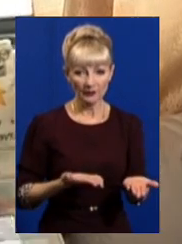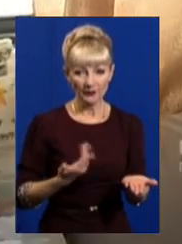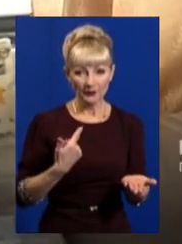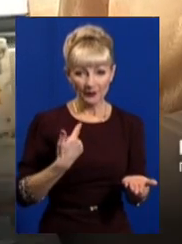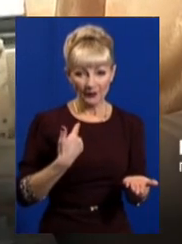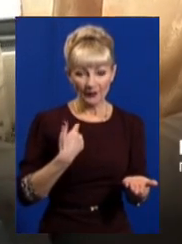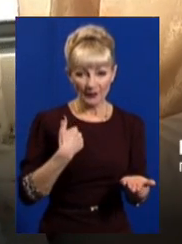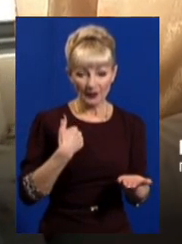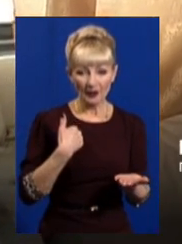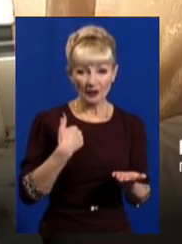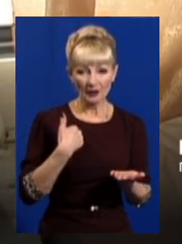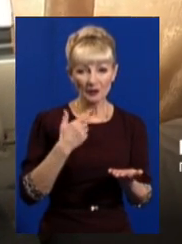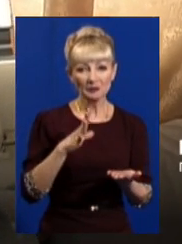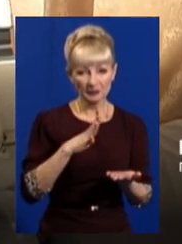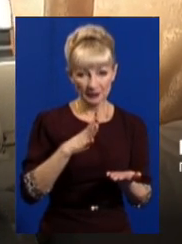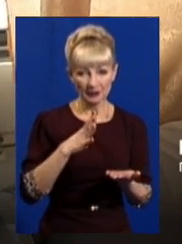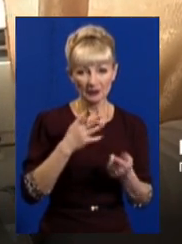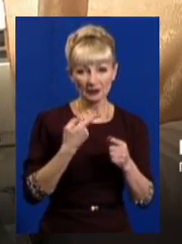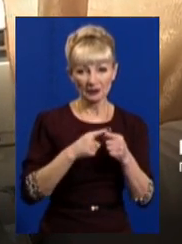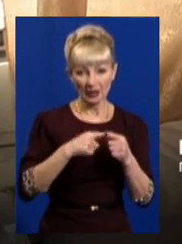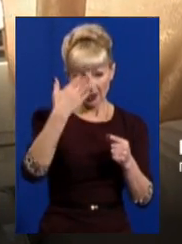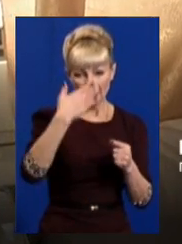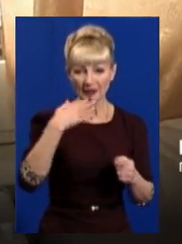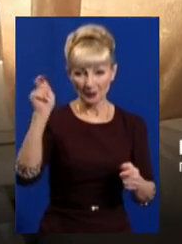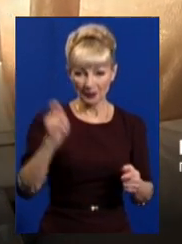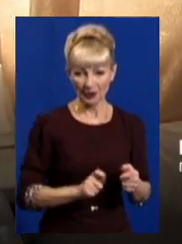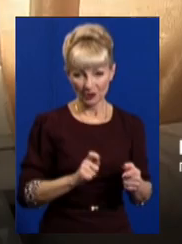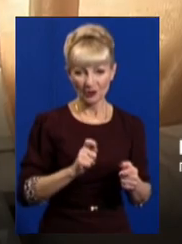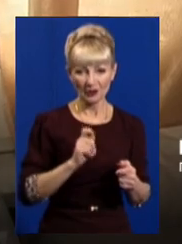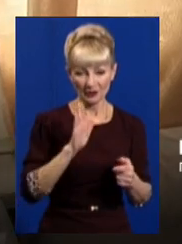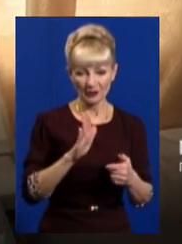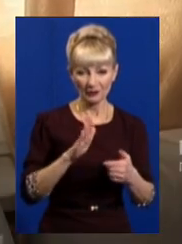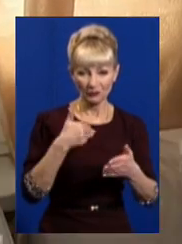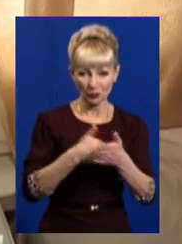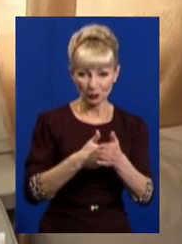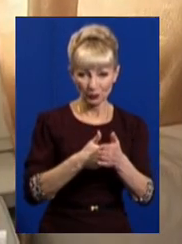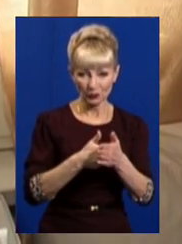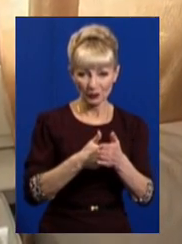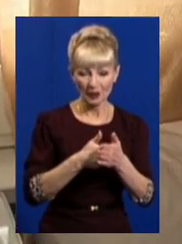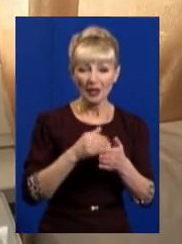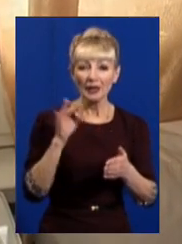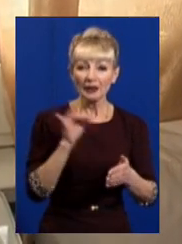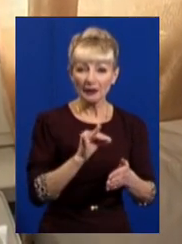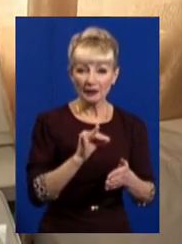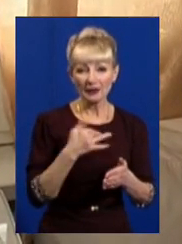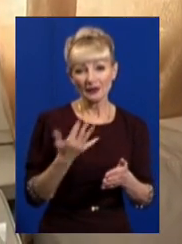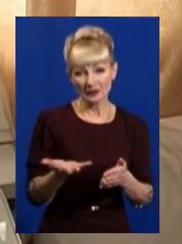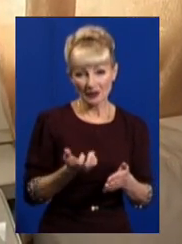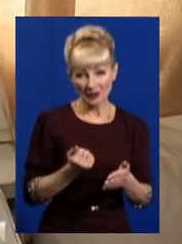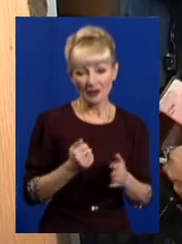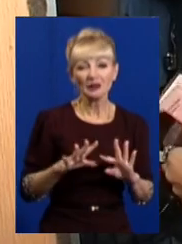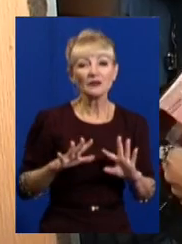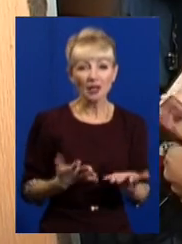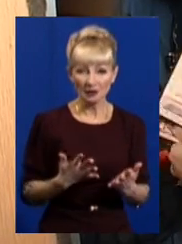мене було зроблено. Я влітку просто їздила. Я його взяла про всяк